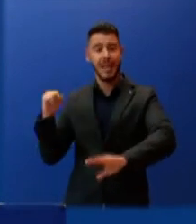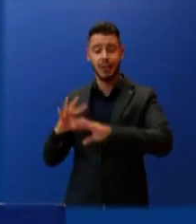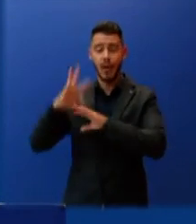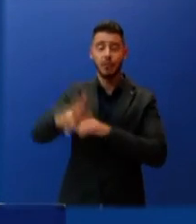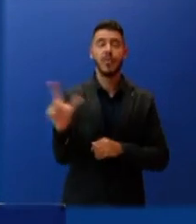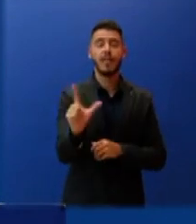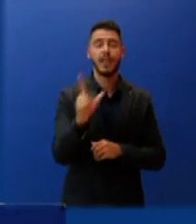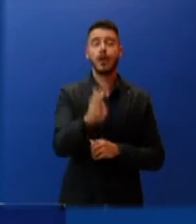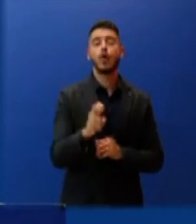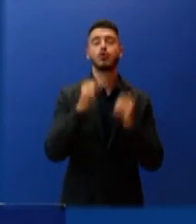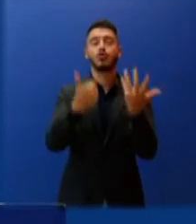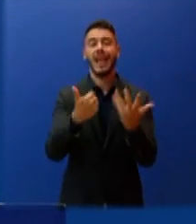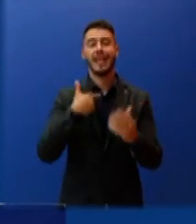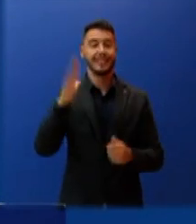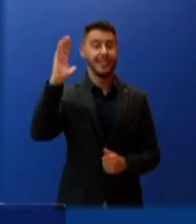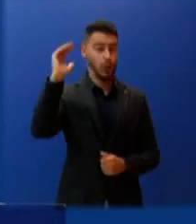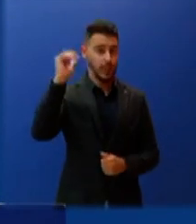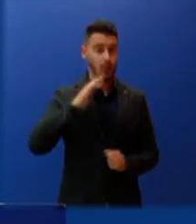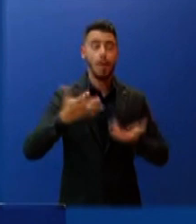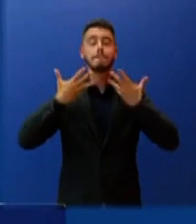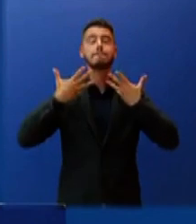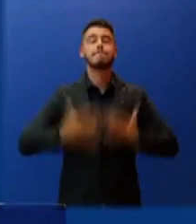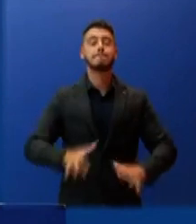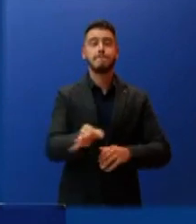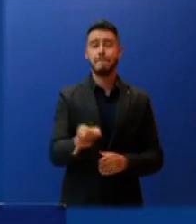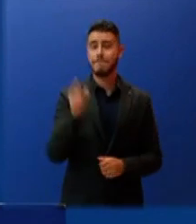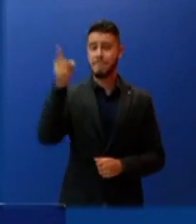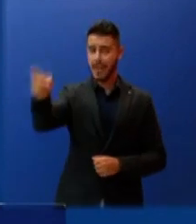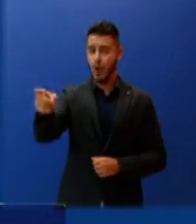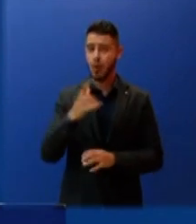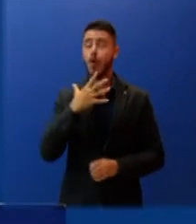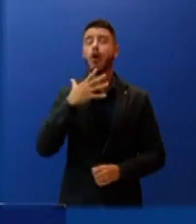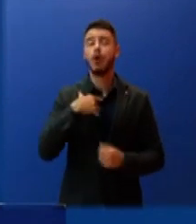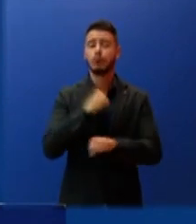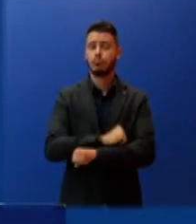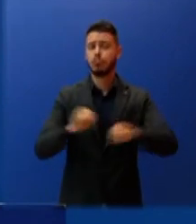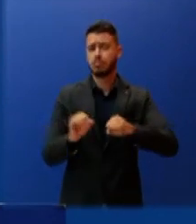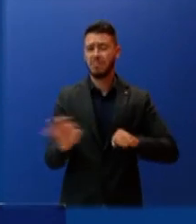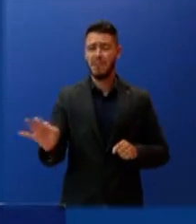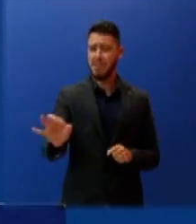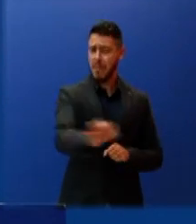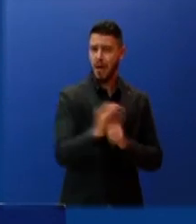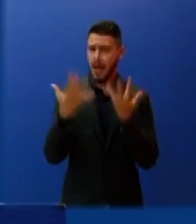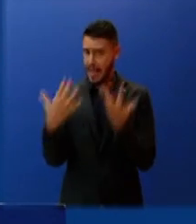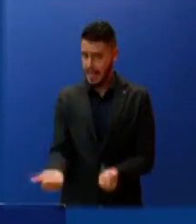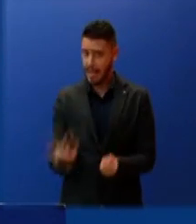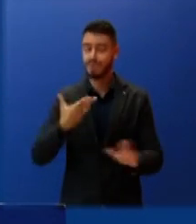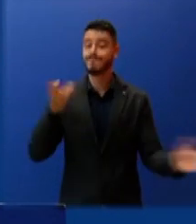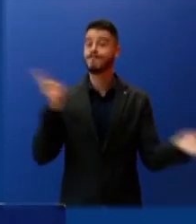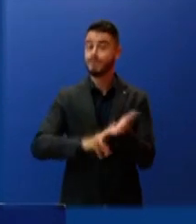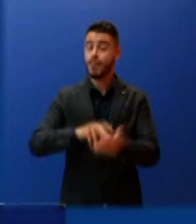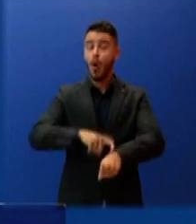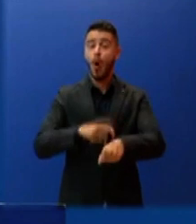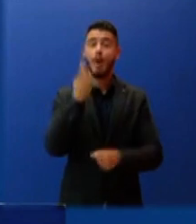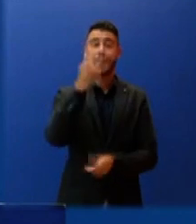26 Ιουλίου, απαγορεύτηκε στη Μύκονο, λόγω της ανησυχητικής τοπικής έξαρσης της επιδημίας, η κυκλοφορία από τη μία το